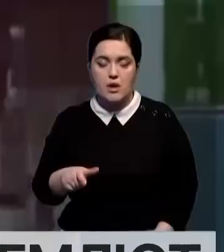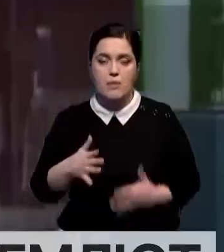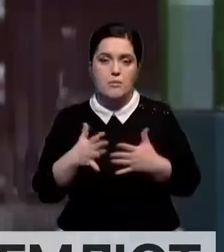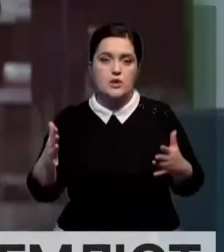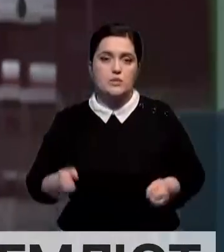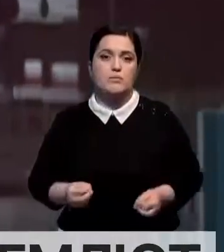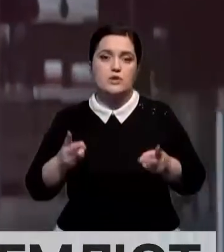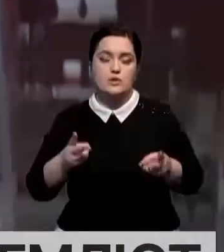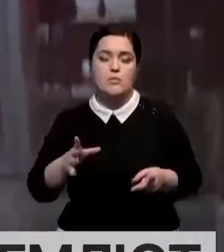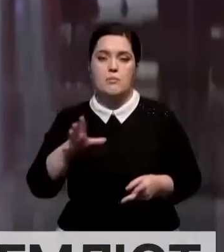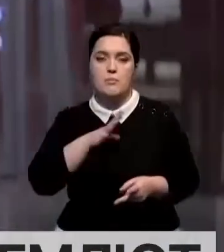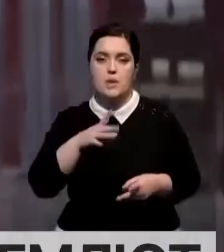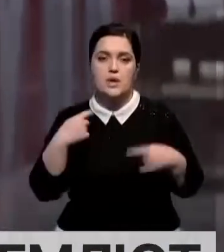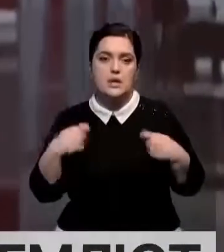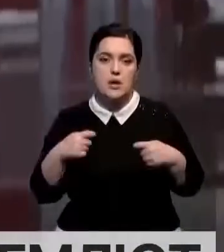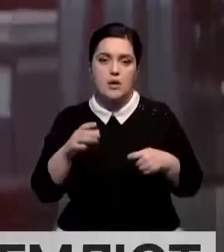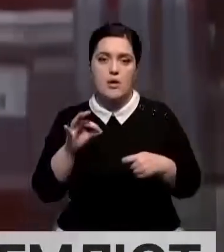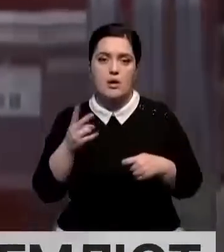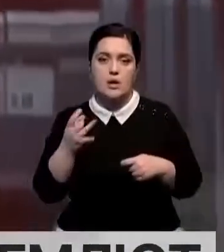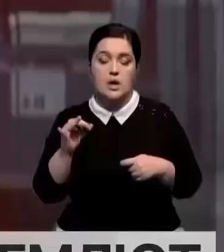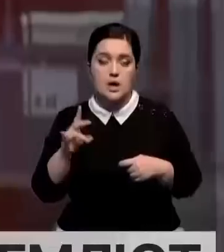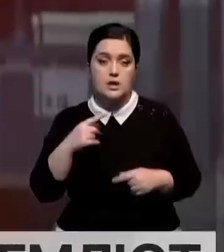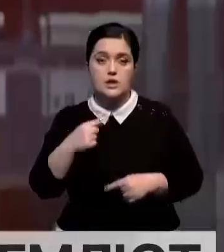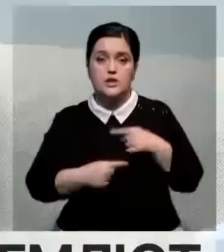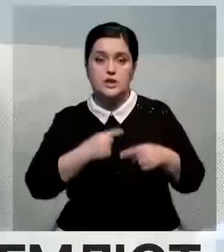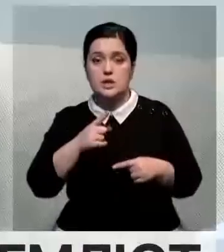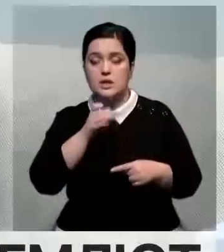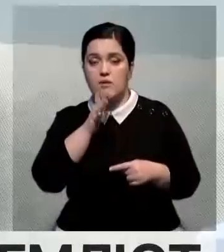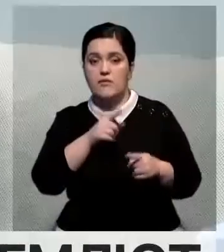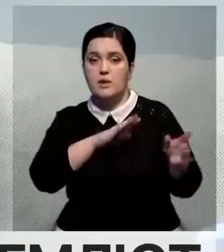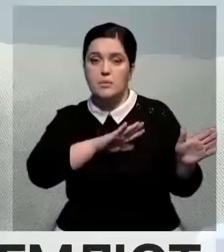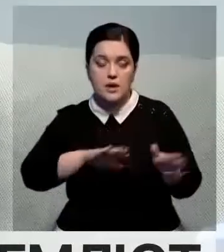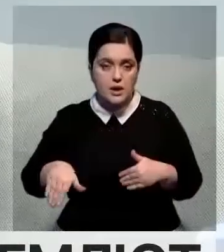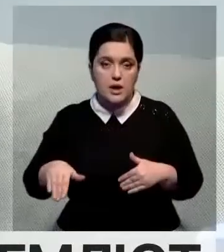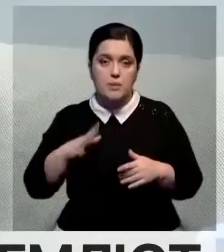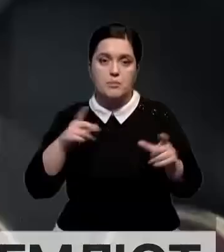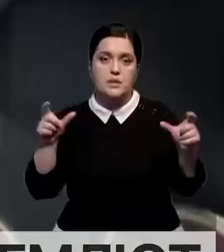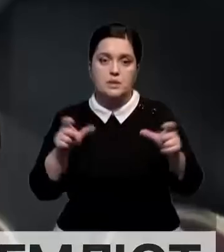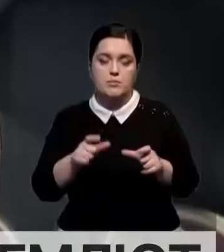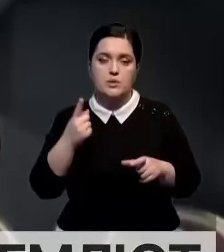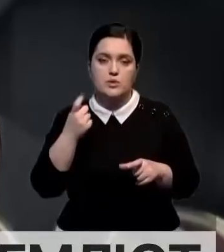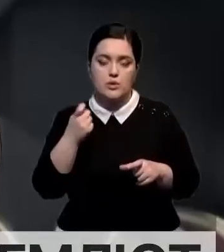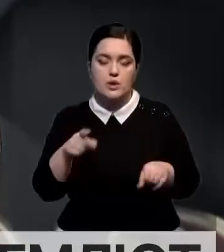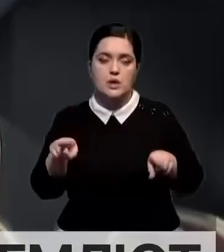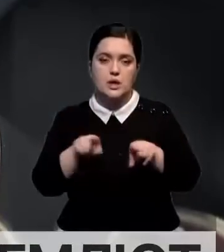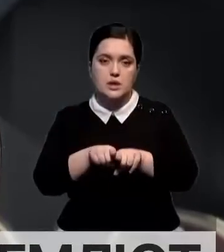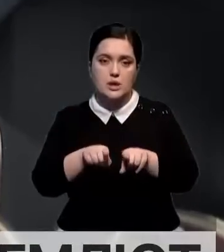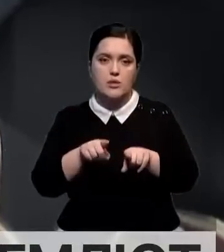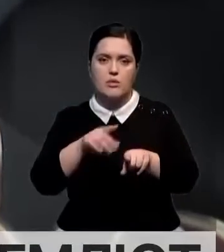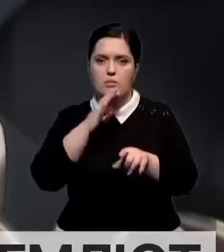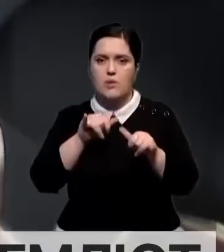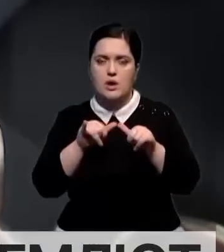преступлений была совершена на торговых онлайн-площадках. За истекший период специалисты заблокировали 100 таких ресурсов. Не менее